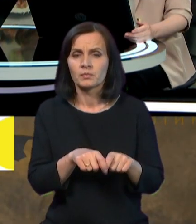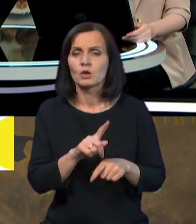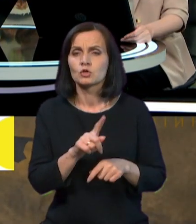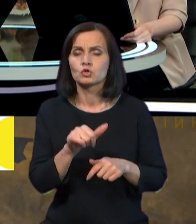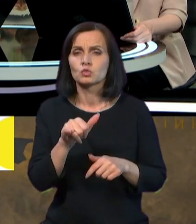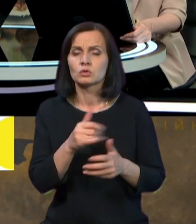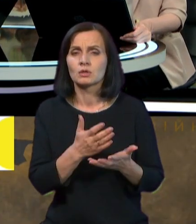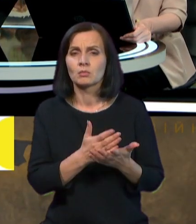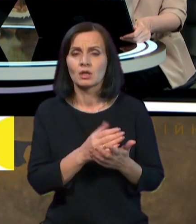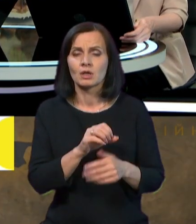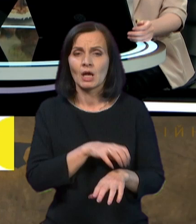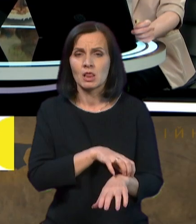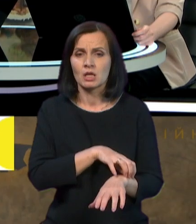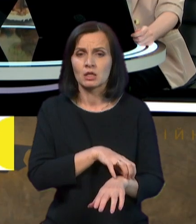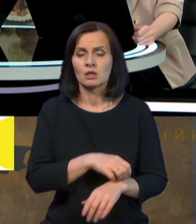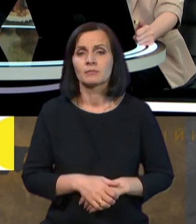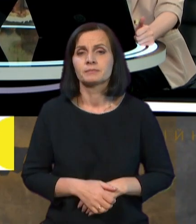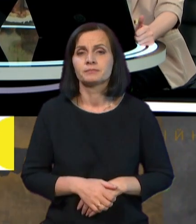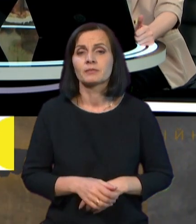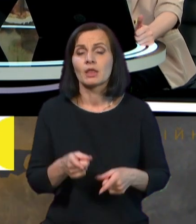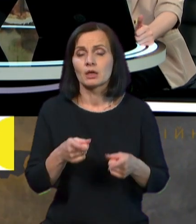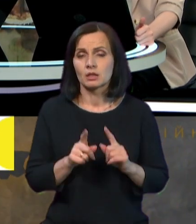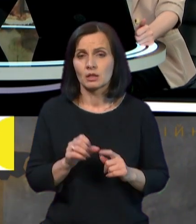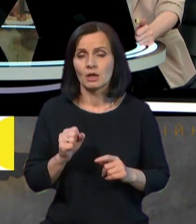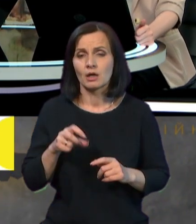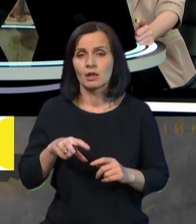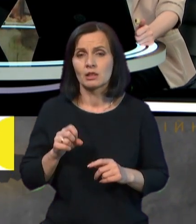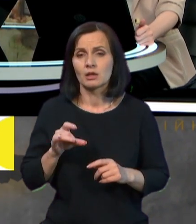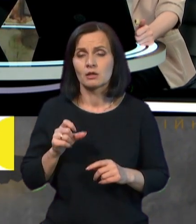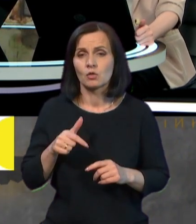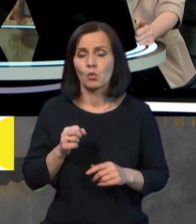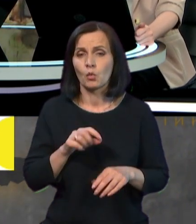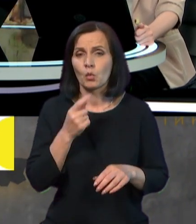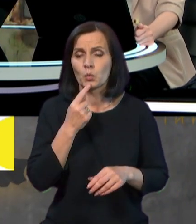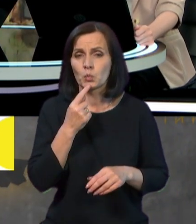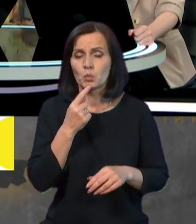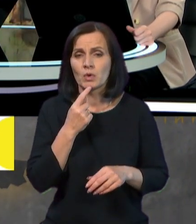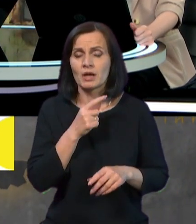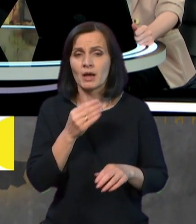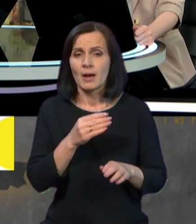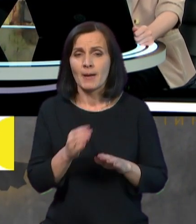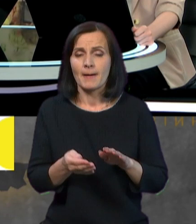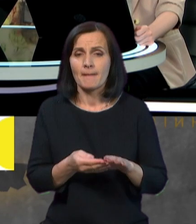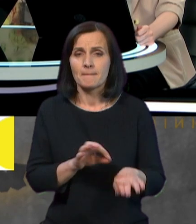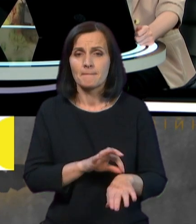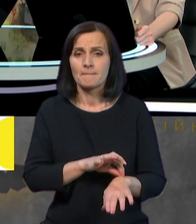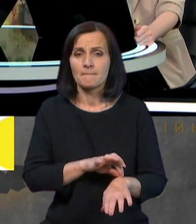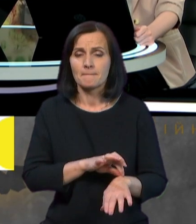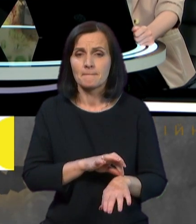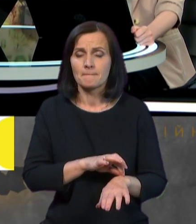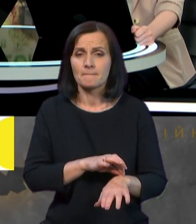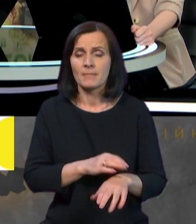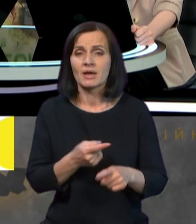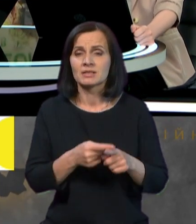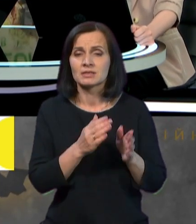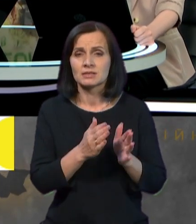алергія? Дійсно, алергопроби, нашкірні проби – це є золотий стандарт постановця